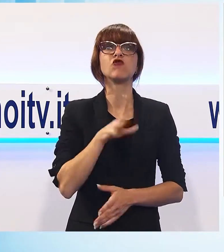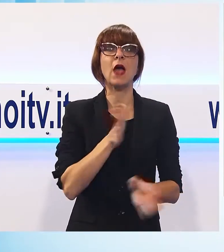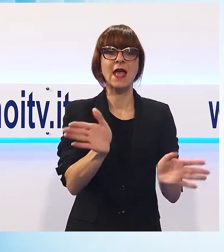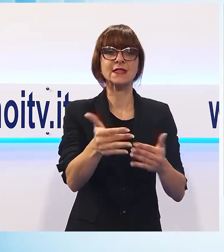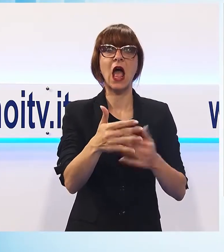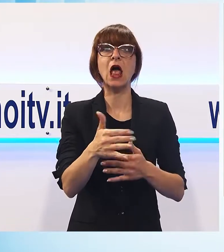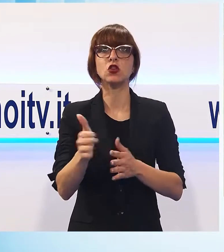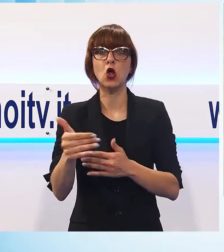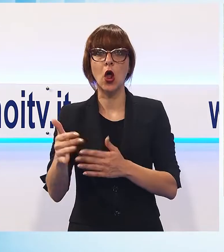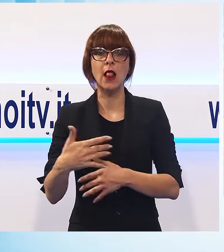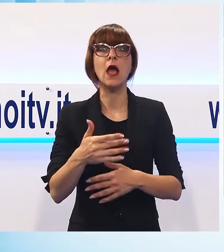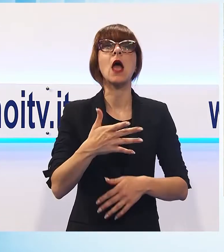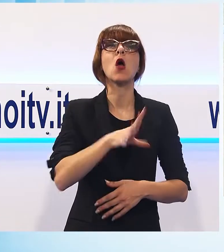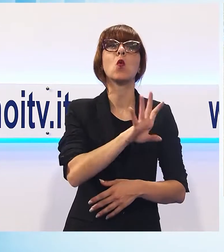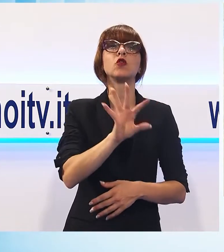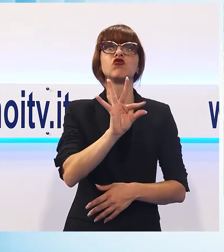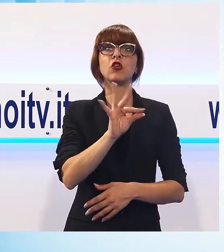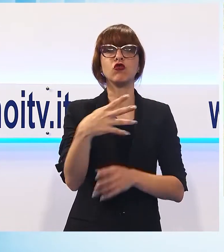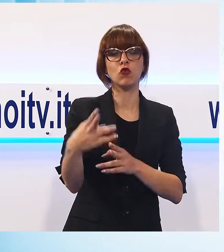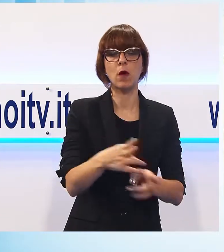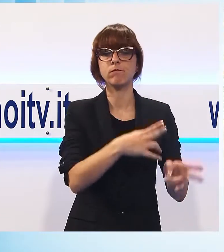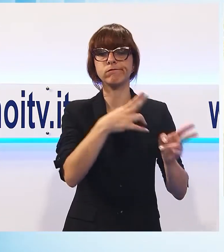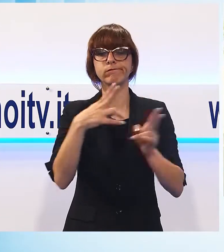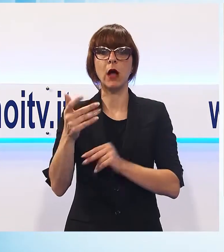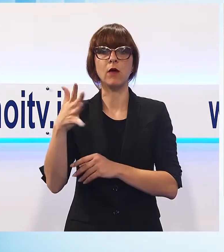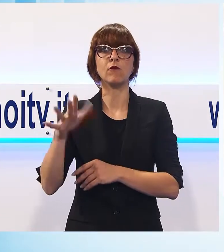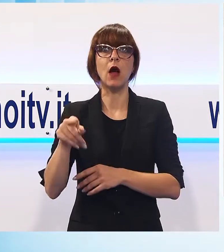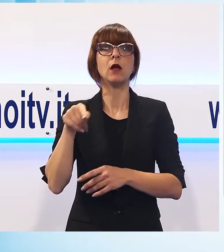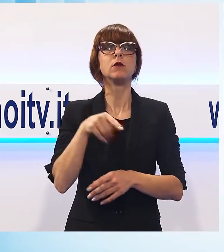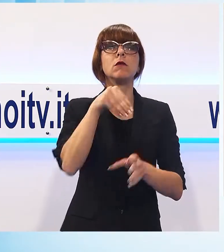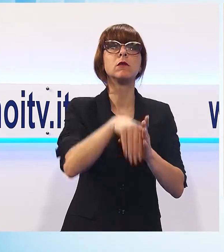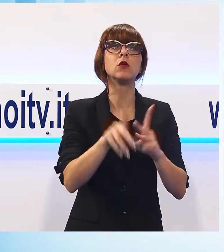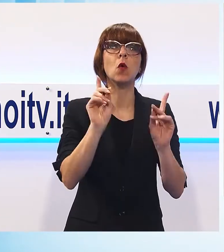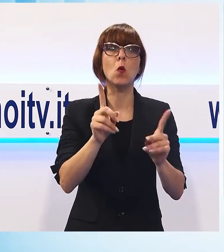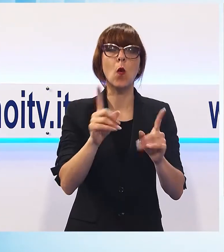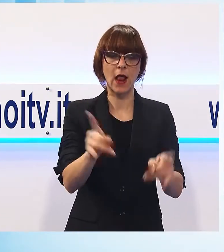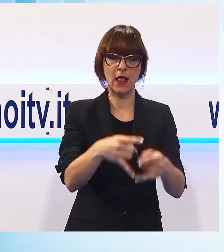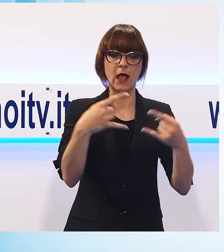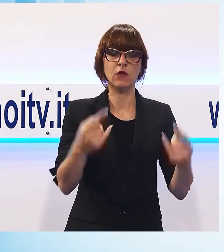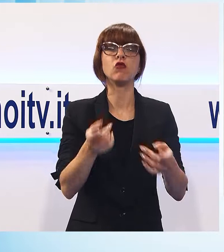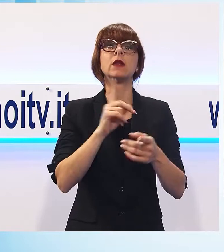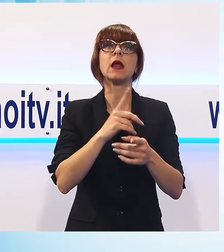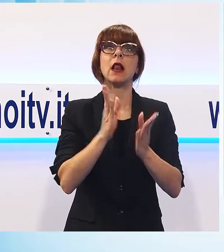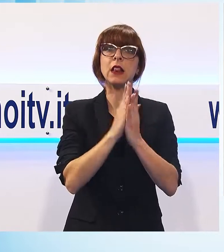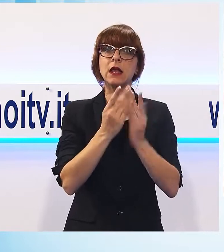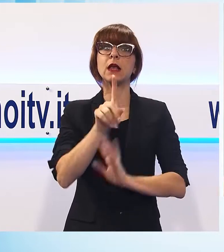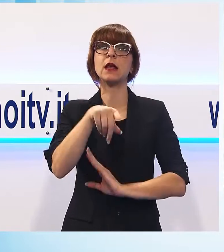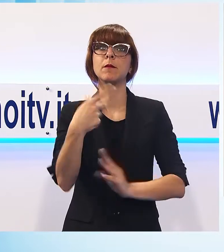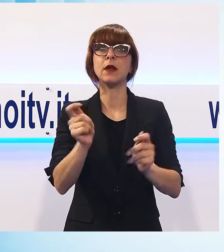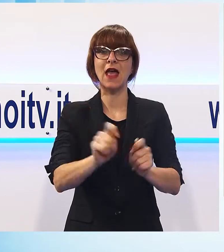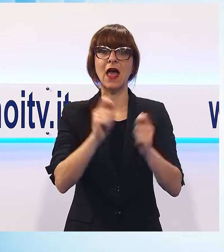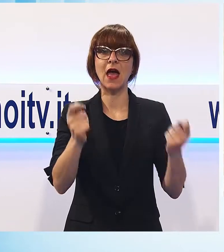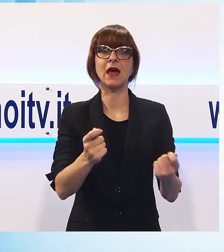riviste che hanno lasciato la biblioteca dell'ex ospedale psichiatrico, alla volta di un centro specializzato della capitale, per